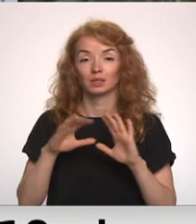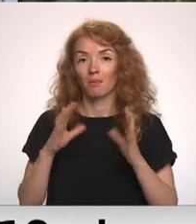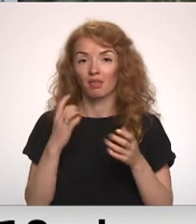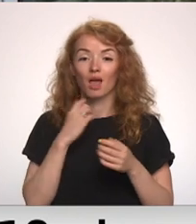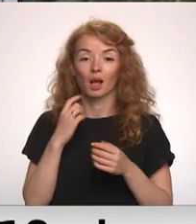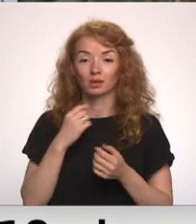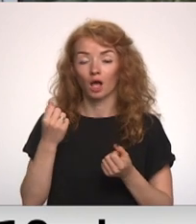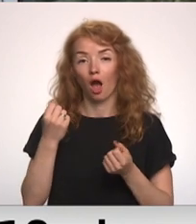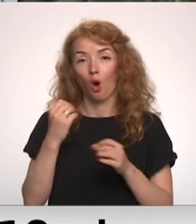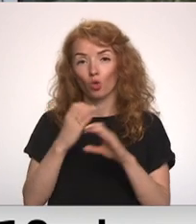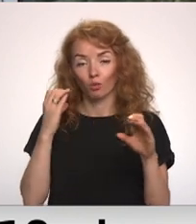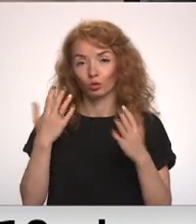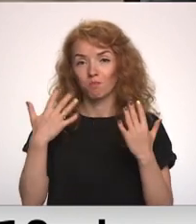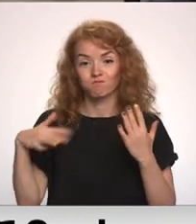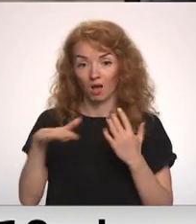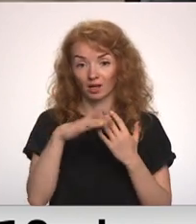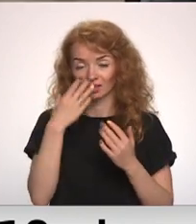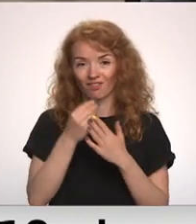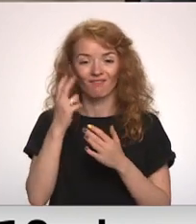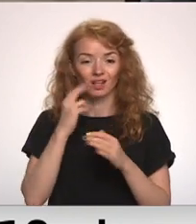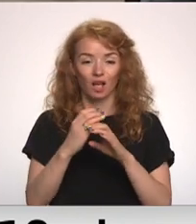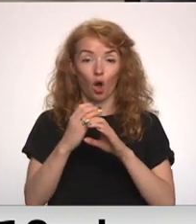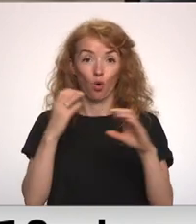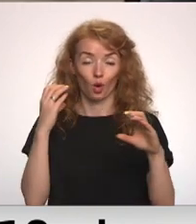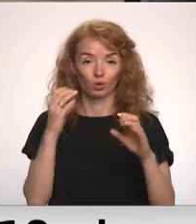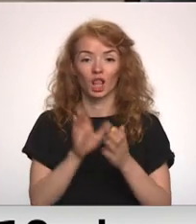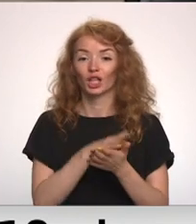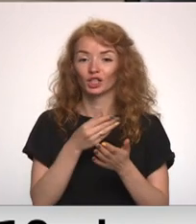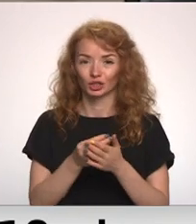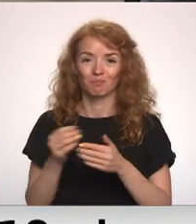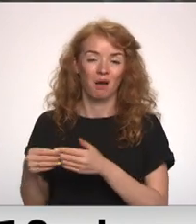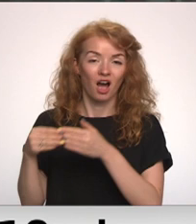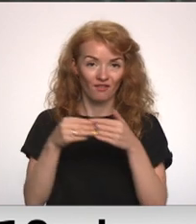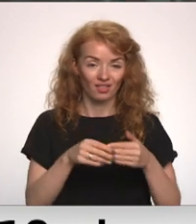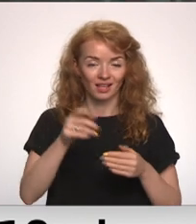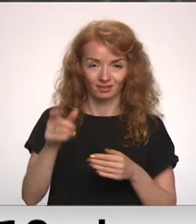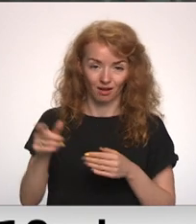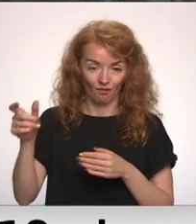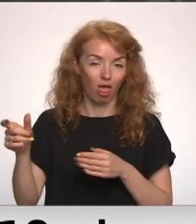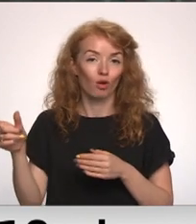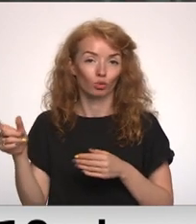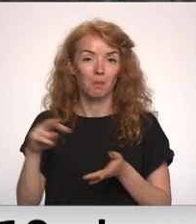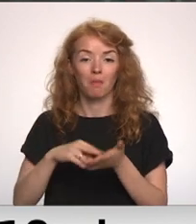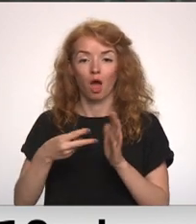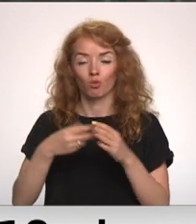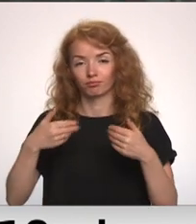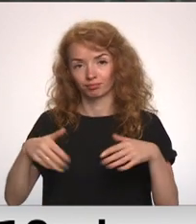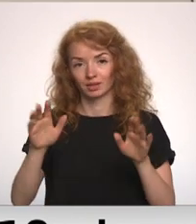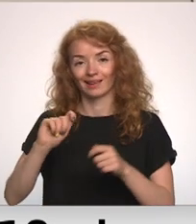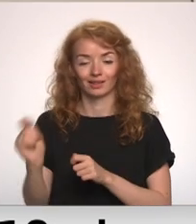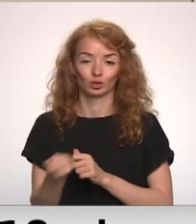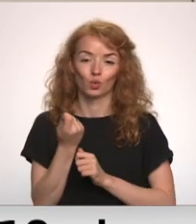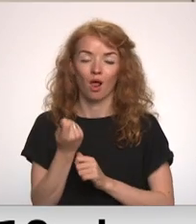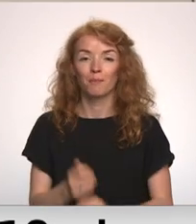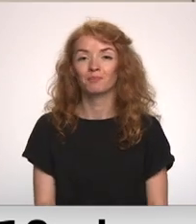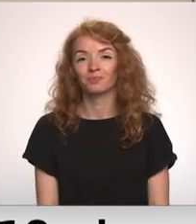Jākapuls autobusu parks savus vecos autobusus, kas līdz šim nodrošināja reģionālo maršrtu izpildi, plāno pārdot izsolē.